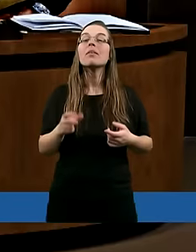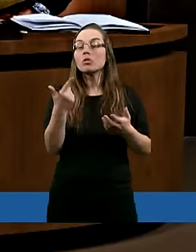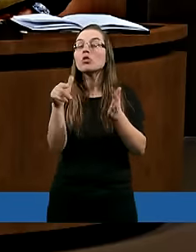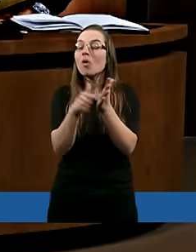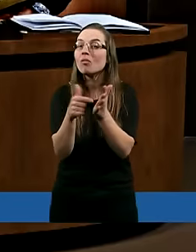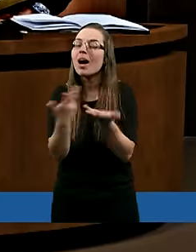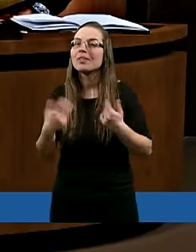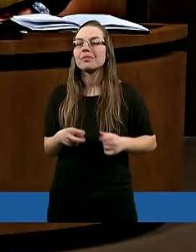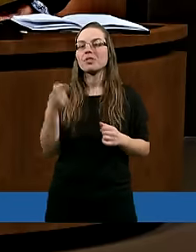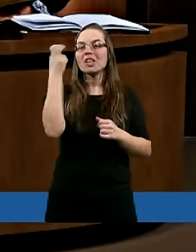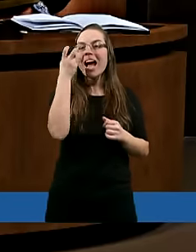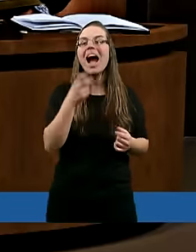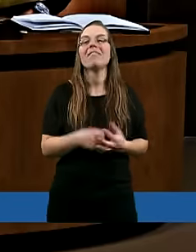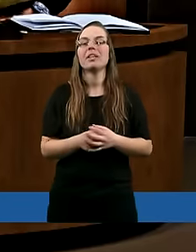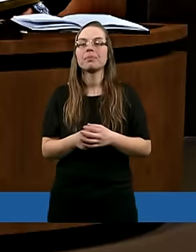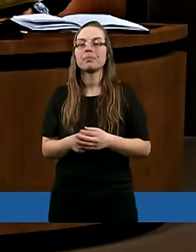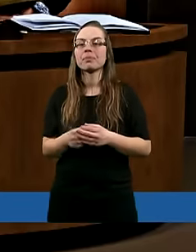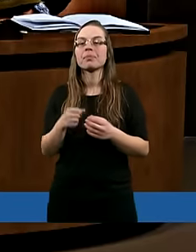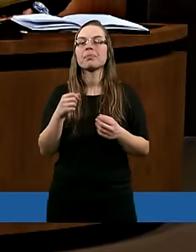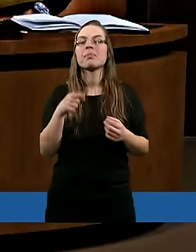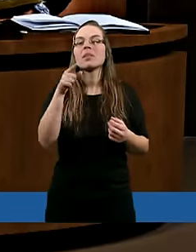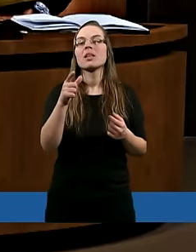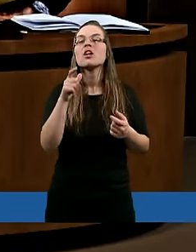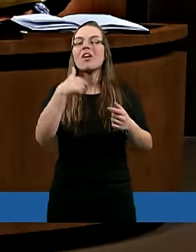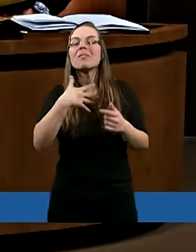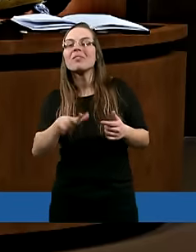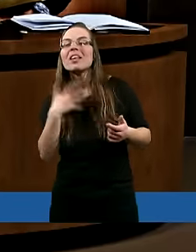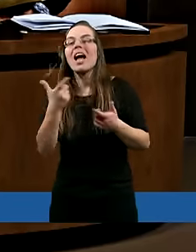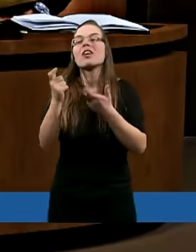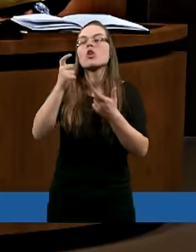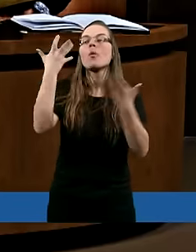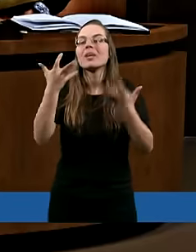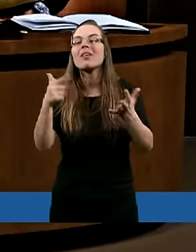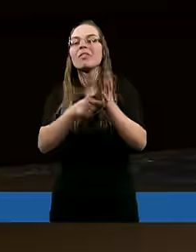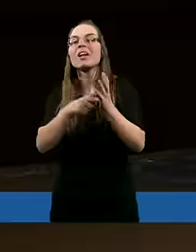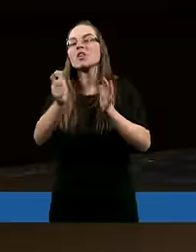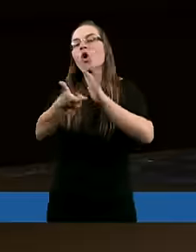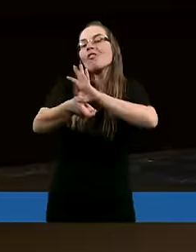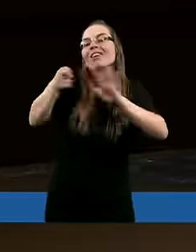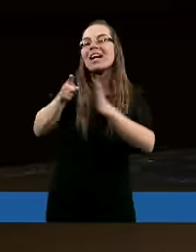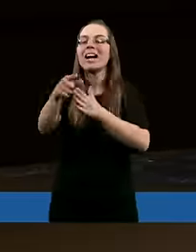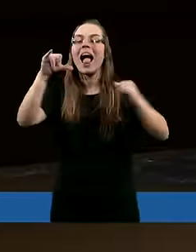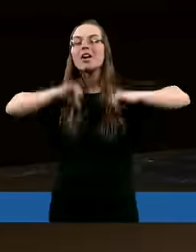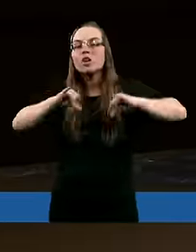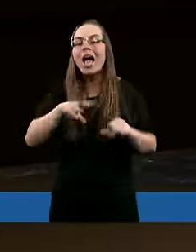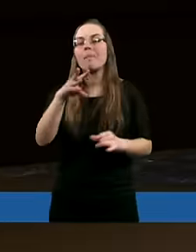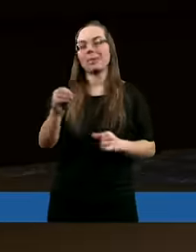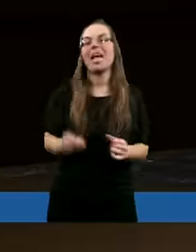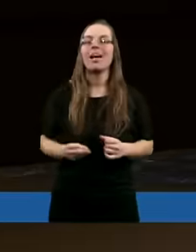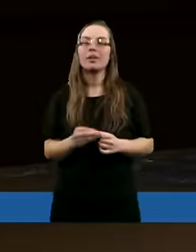właśnie, ja pracuję na tym, żeby to robić, chociaż nie zawsze się udaje. Chcemy wyciągnąć coś dla siebie też, nie?